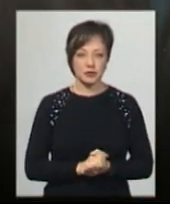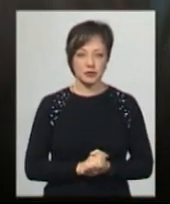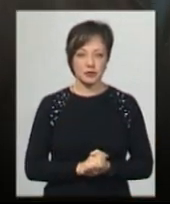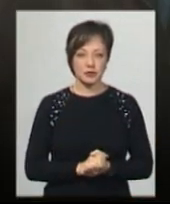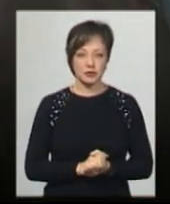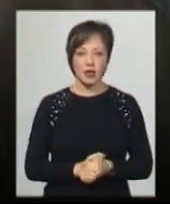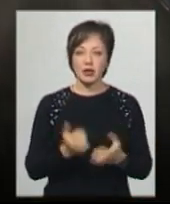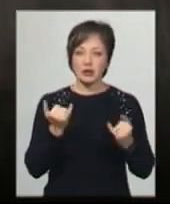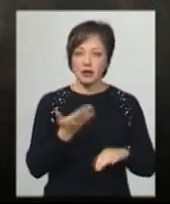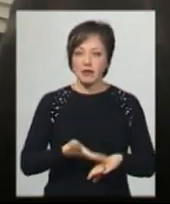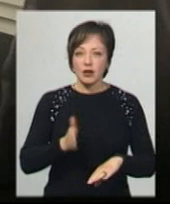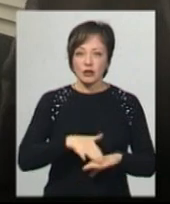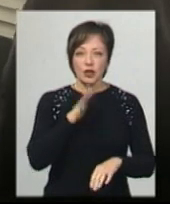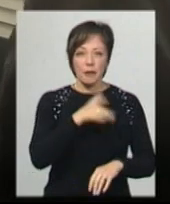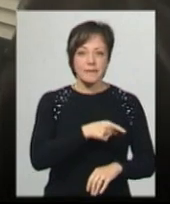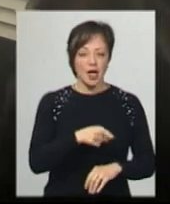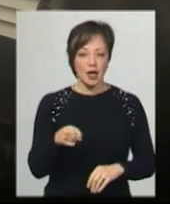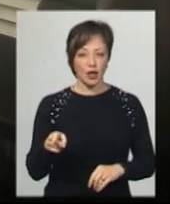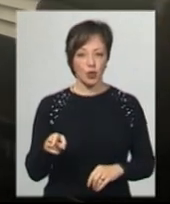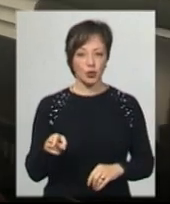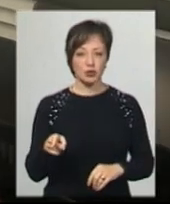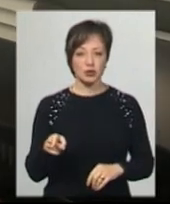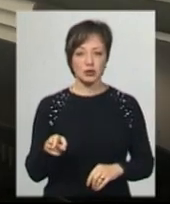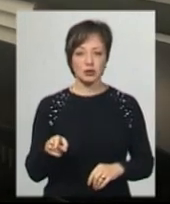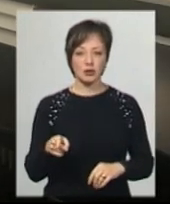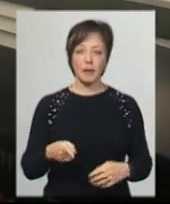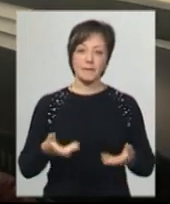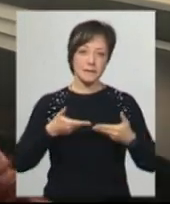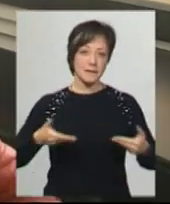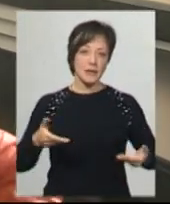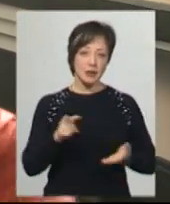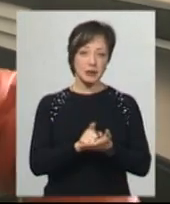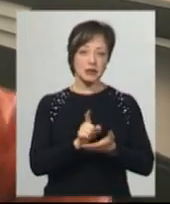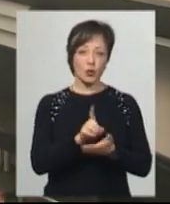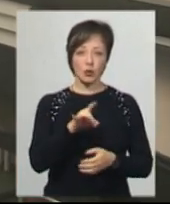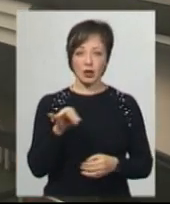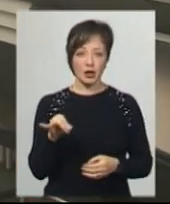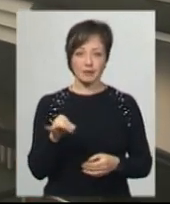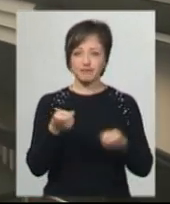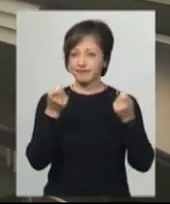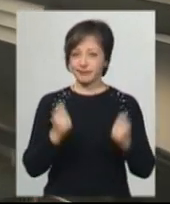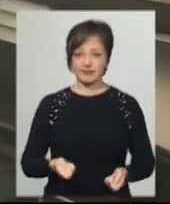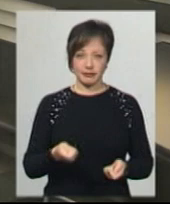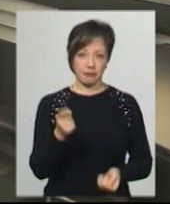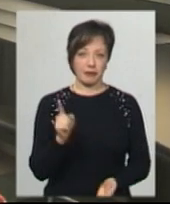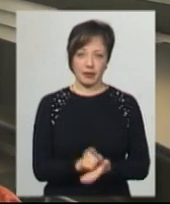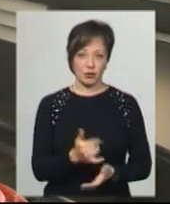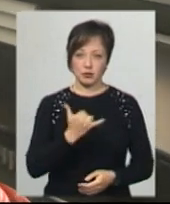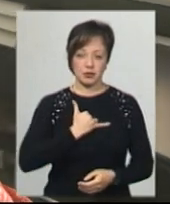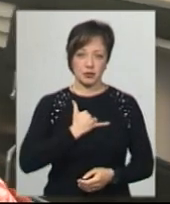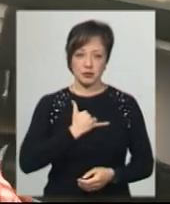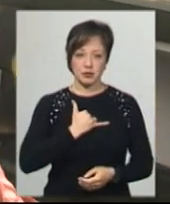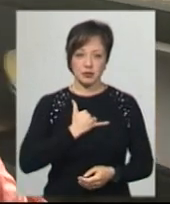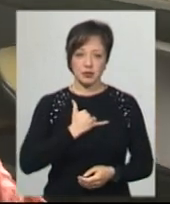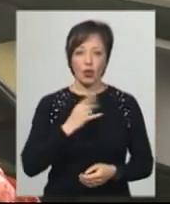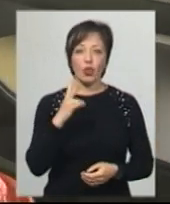час, коли важкий період. Так як ми пенсіонери, в мене зовсім маленька пенсія, хоча стажа